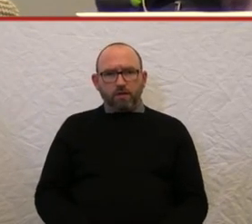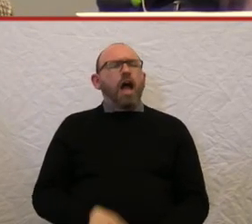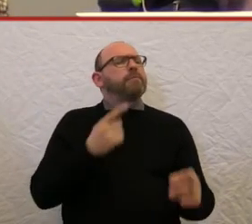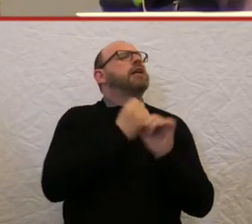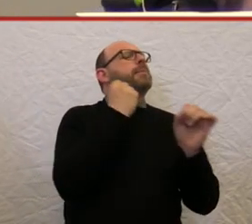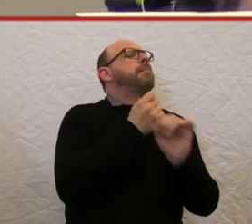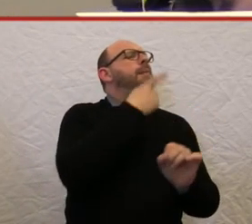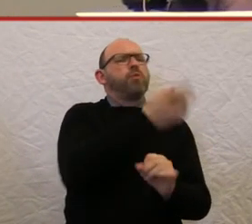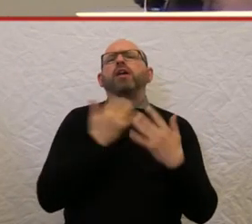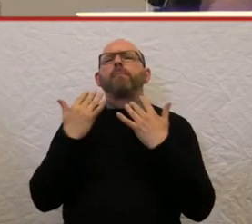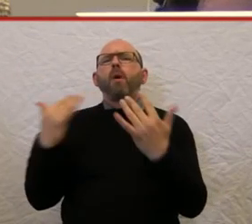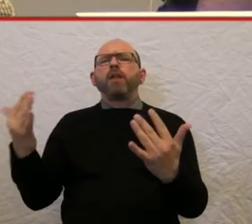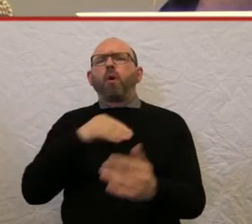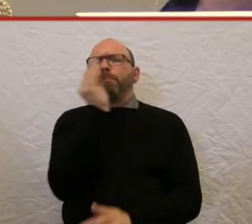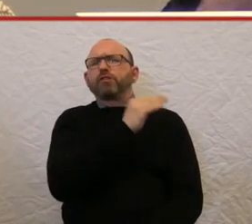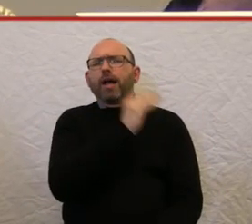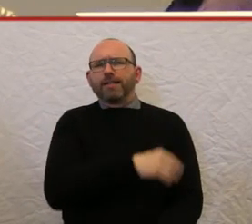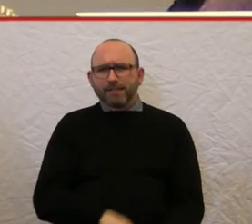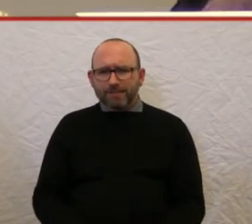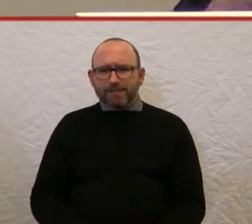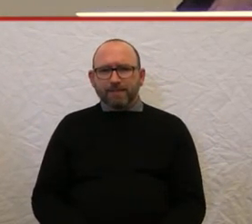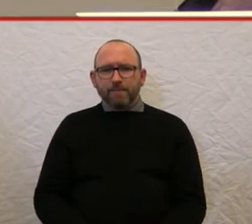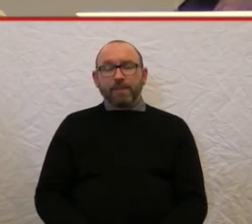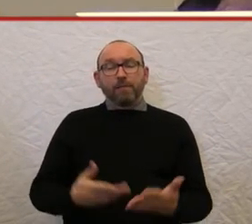Also das ist ja eigentlich Planwirtschaft.